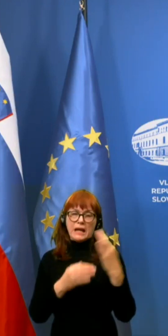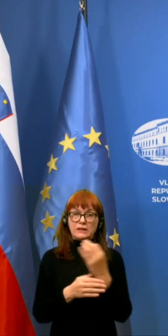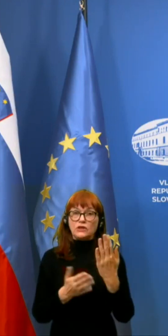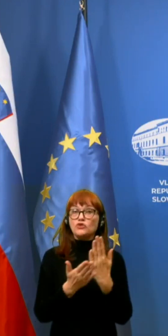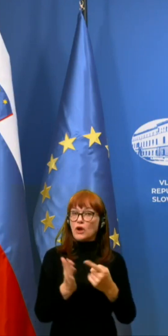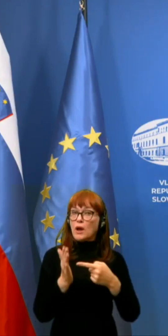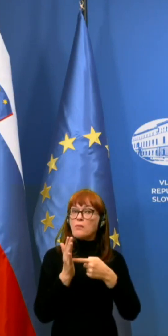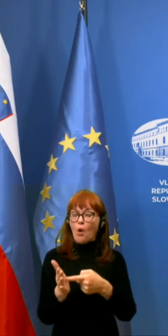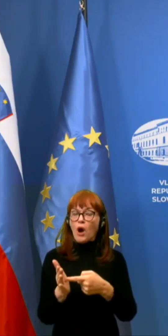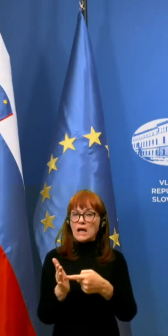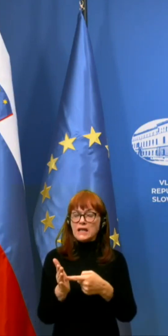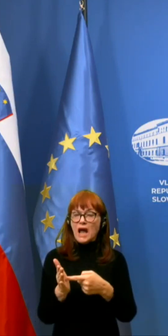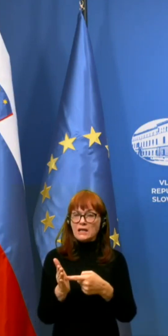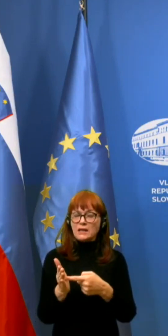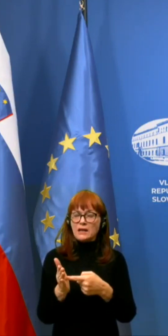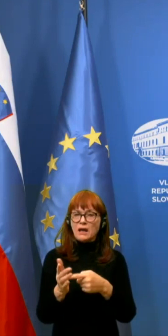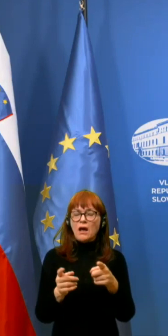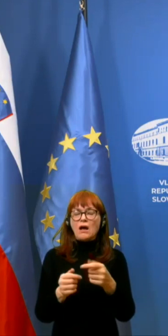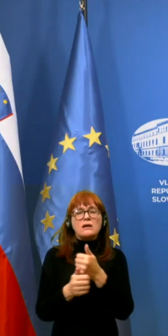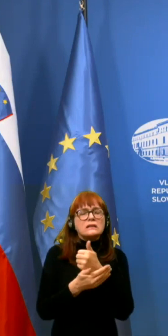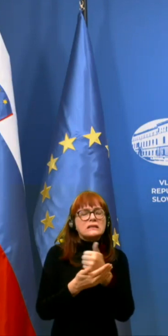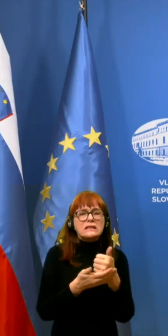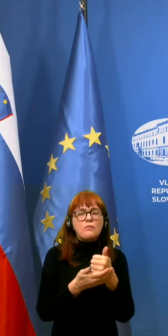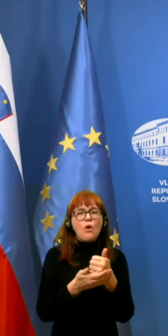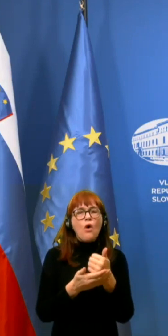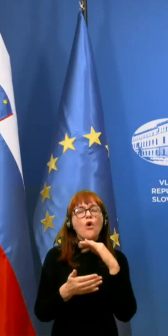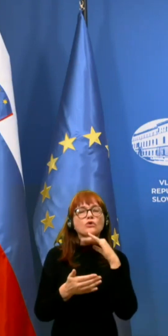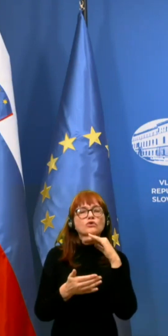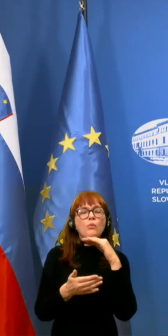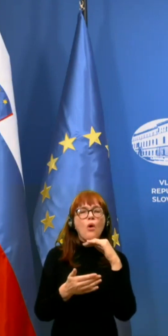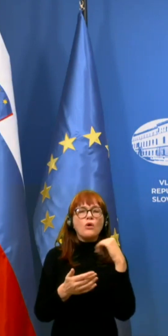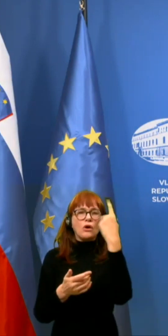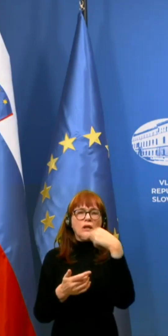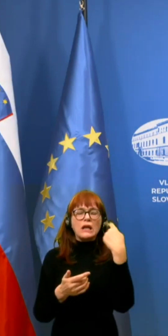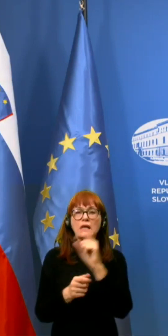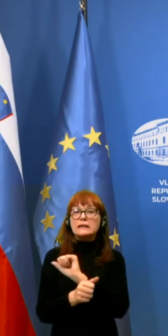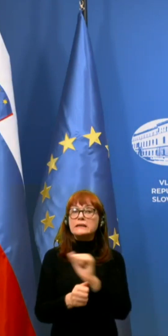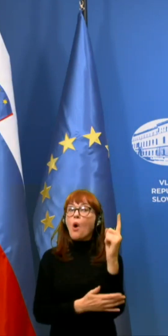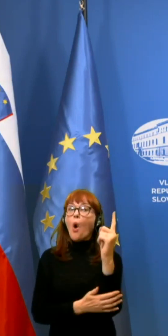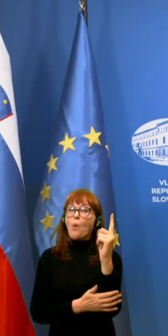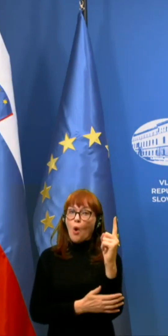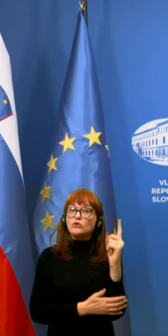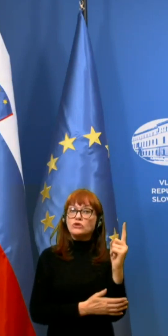izkazali s tem, ko so zgolj, tako v soboto, kot v nedelo, zgolj opozarjali.